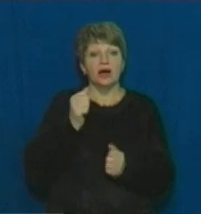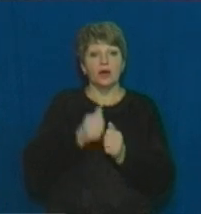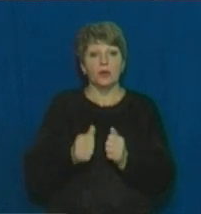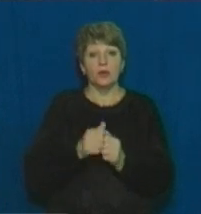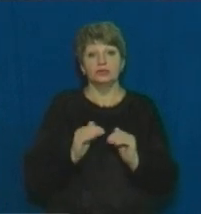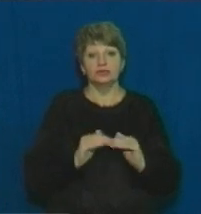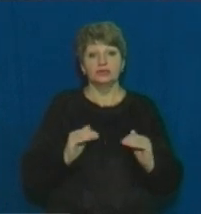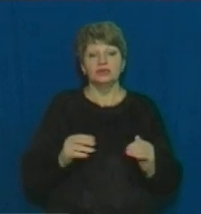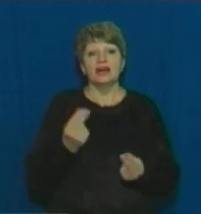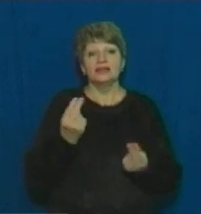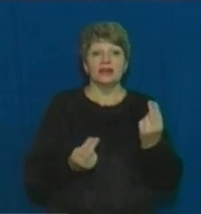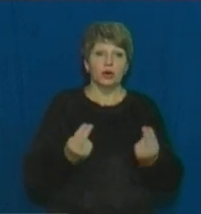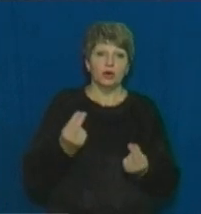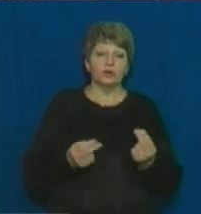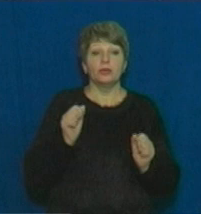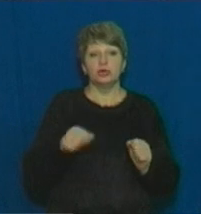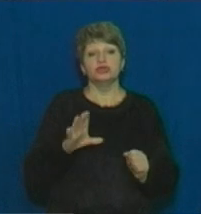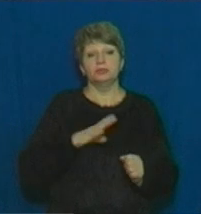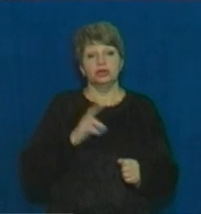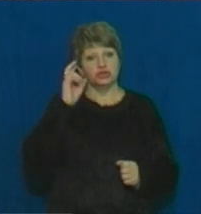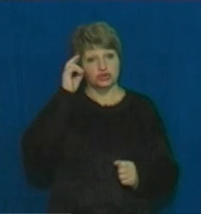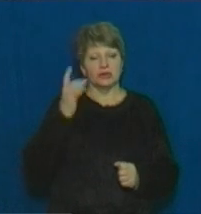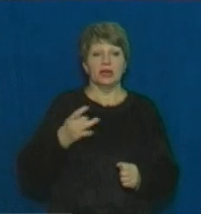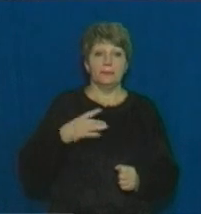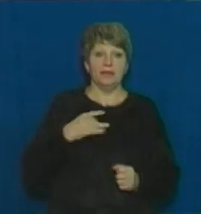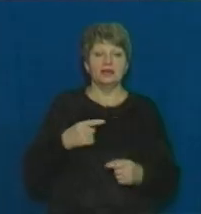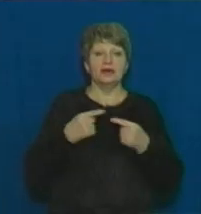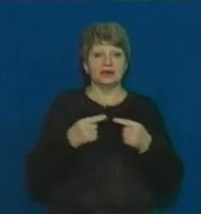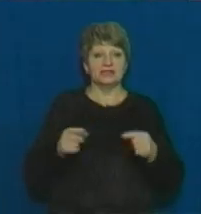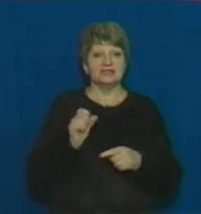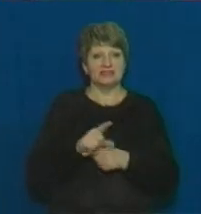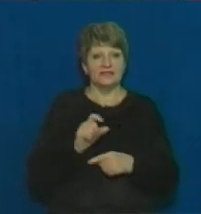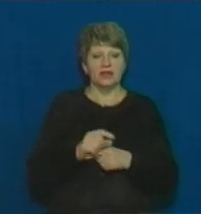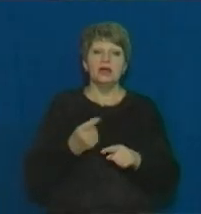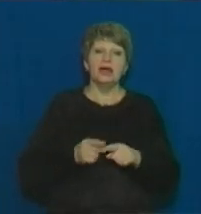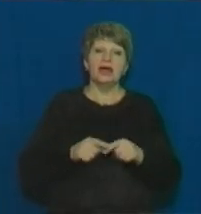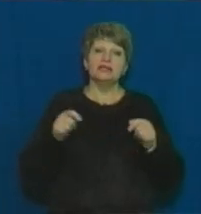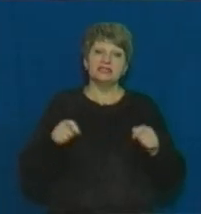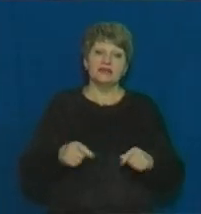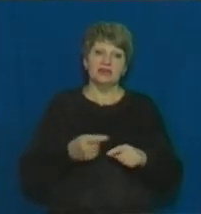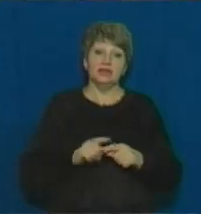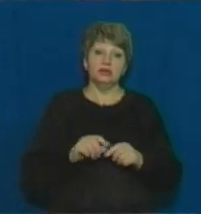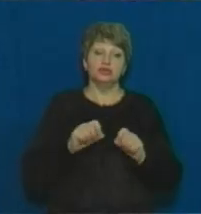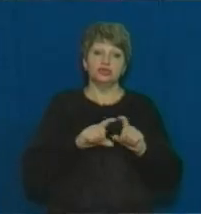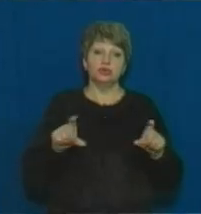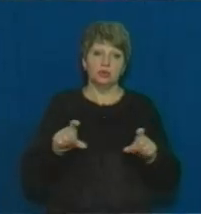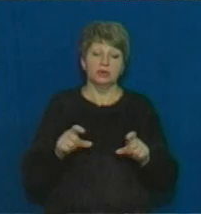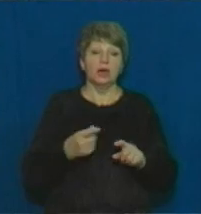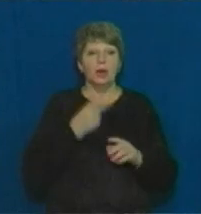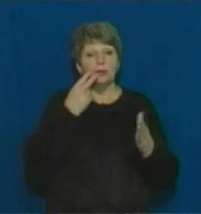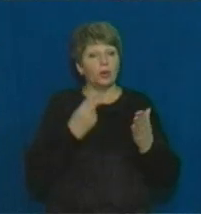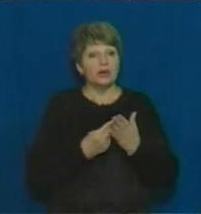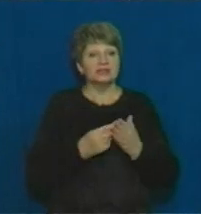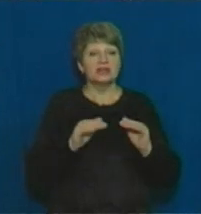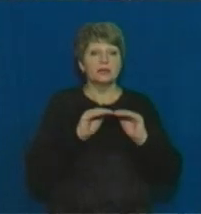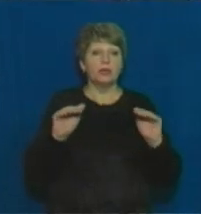є роздруківка кольорова, може бути чорно-біла, і різним видом теж завдань. А це завідувачка шкільної бібліотеки Леся Мироник показує